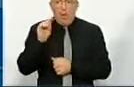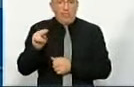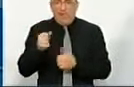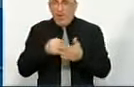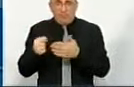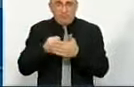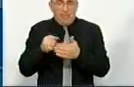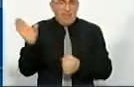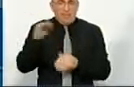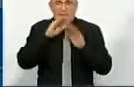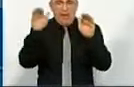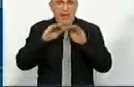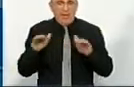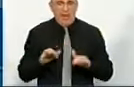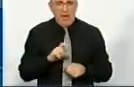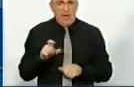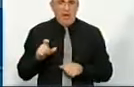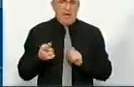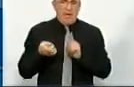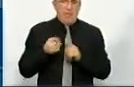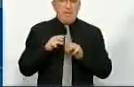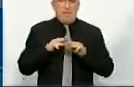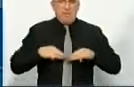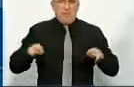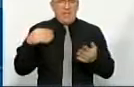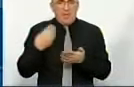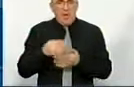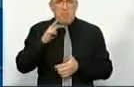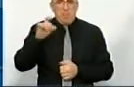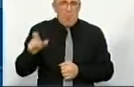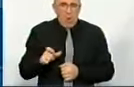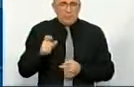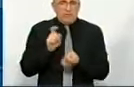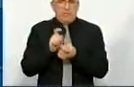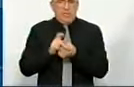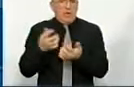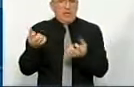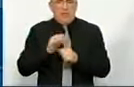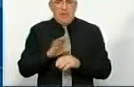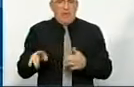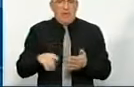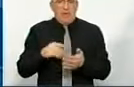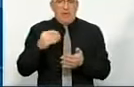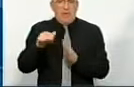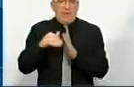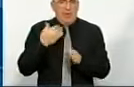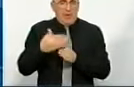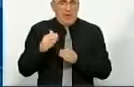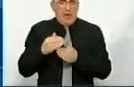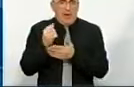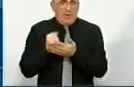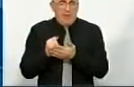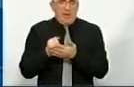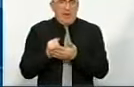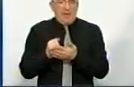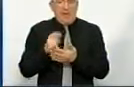пробивав на всіх рівнях, з Мінфіном, з МОЗом не сварився, не отримав би міста кредитний ресурс. Так само маленькі